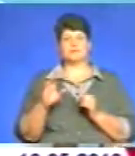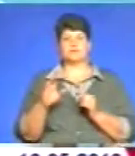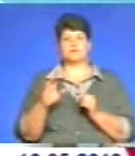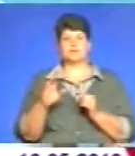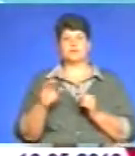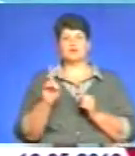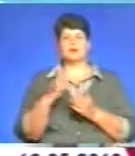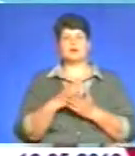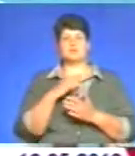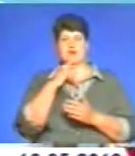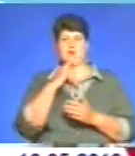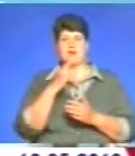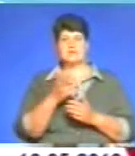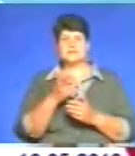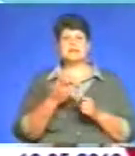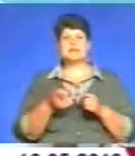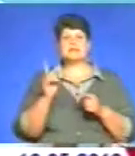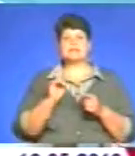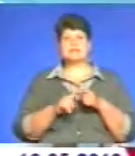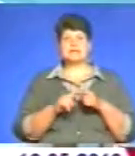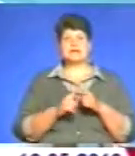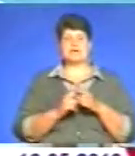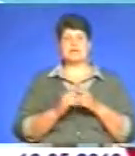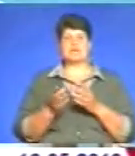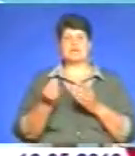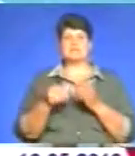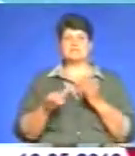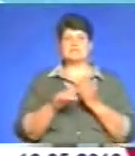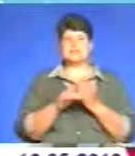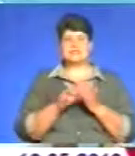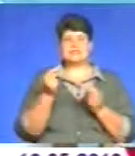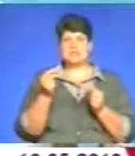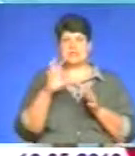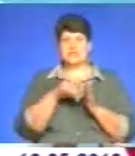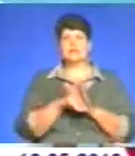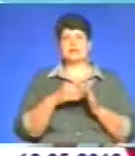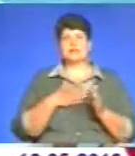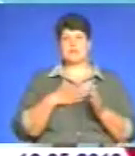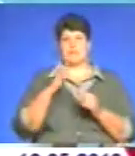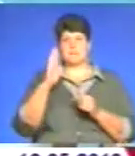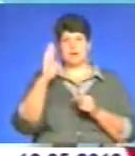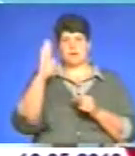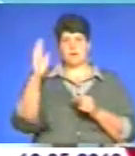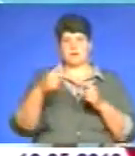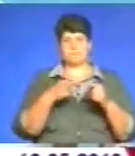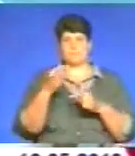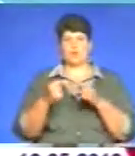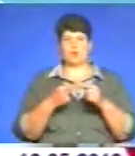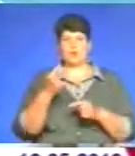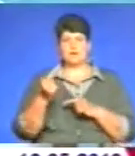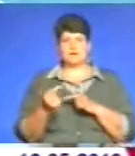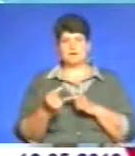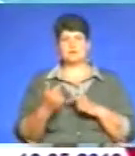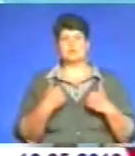Що мається на увазі? Це є інвестиції в наше майбутнє, інвестиції в наше майбутнє покоління, в